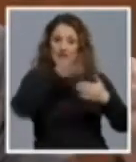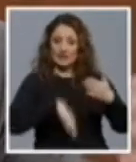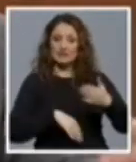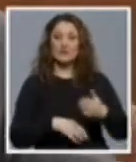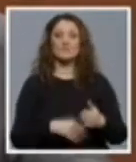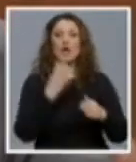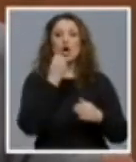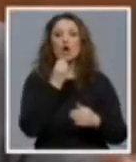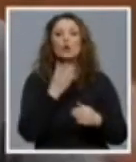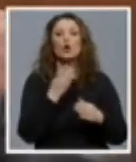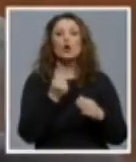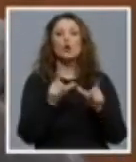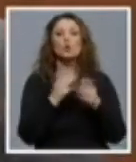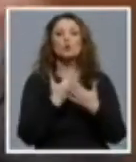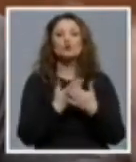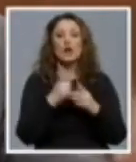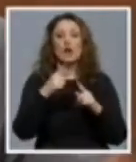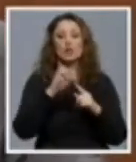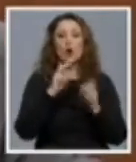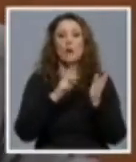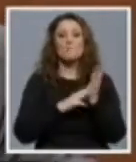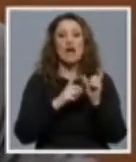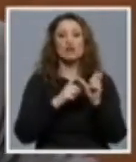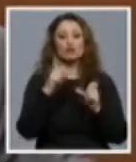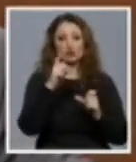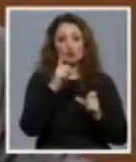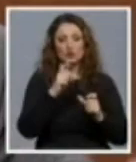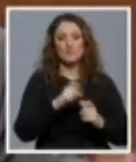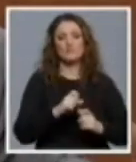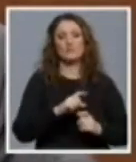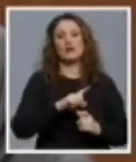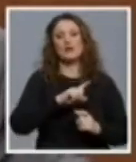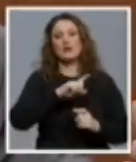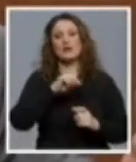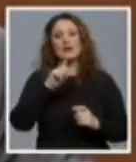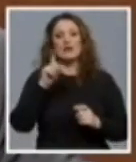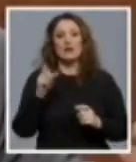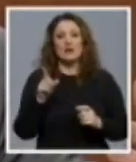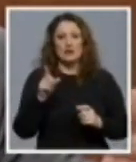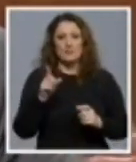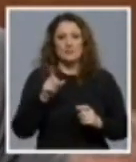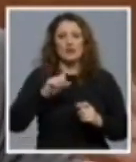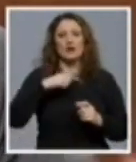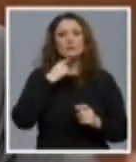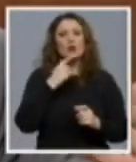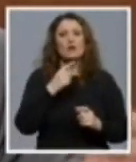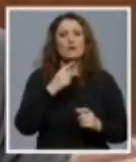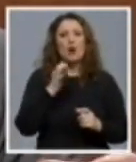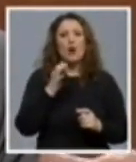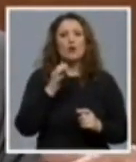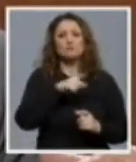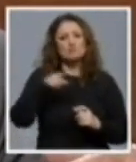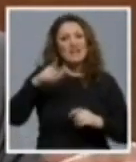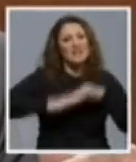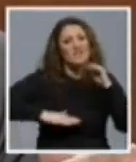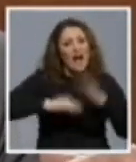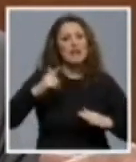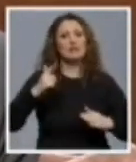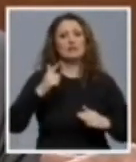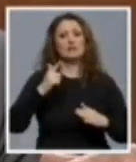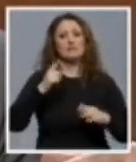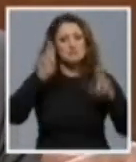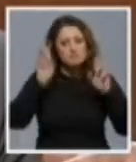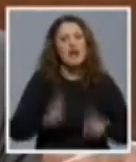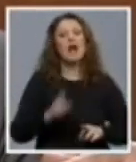na listu za 11. u jedinicu je Željko Koroman, tu do mene, a drugi Ivan Mamić i Čeola. Riječ je o kompetentnim ljudima i pravim